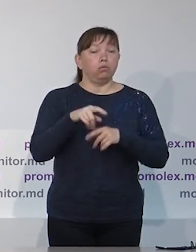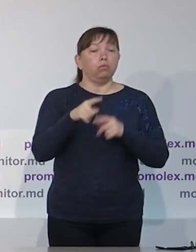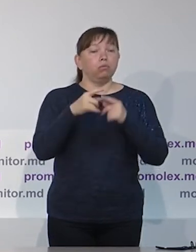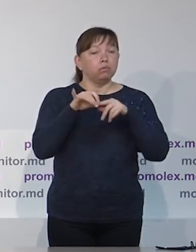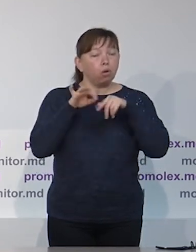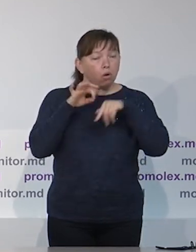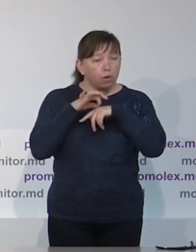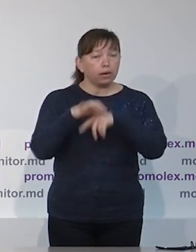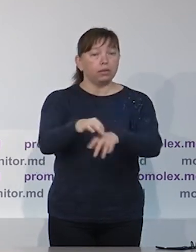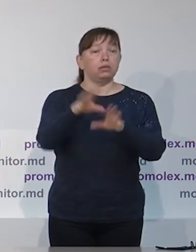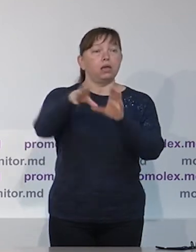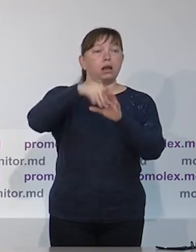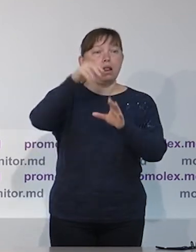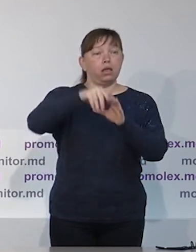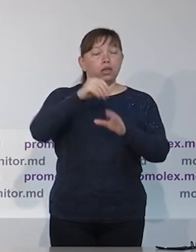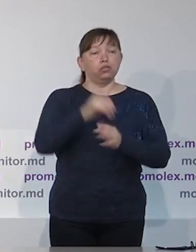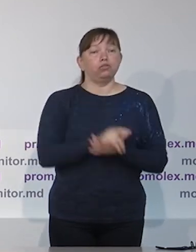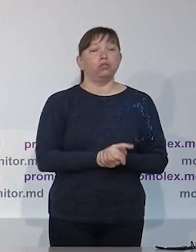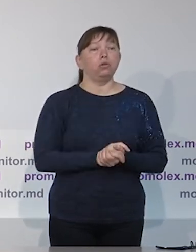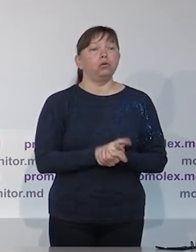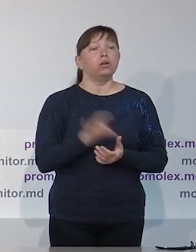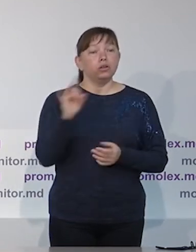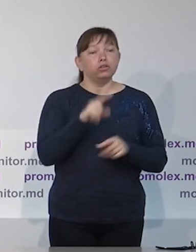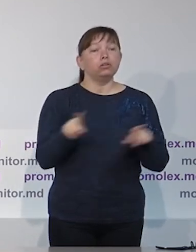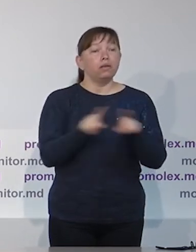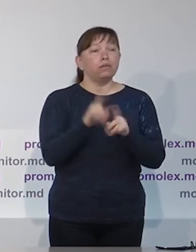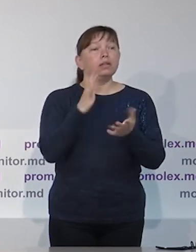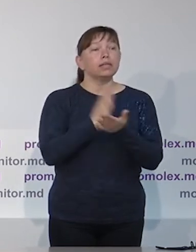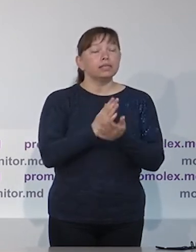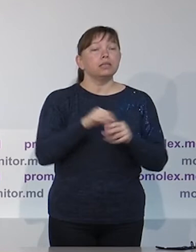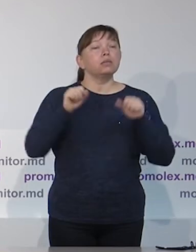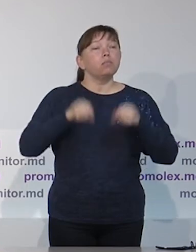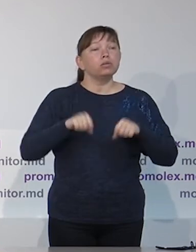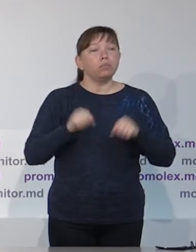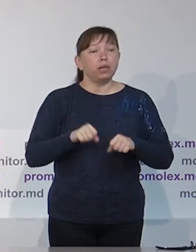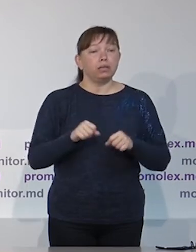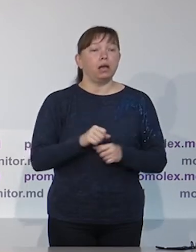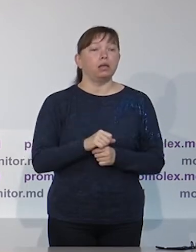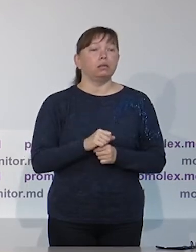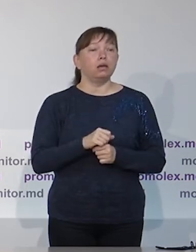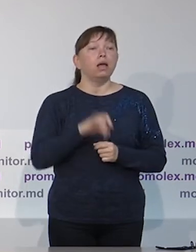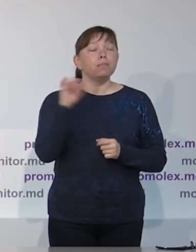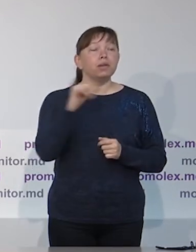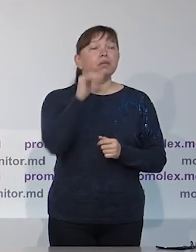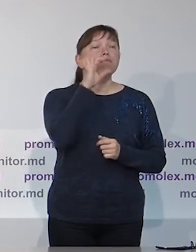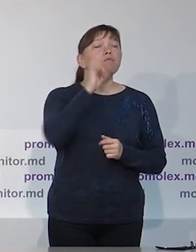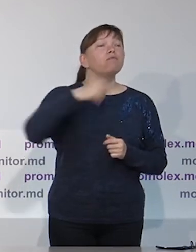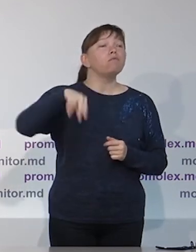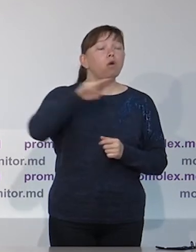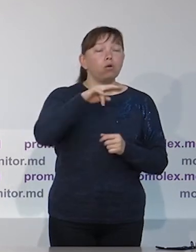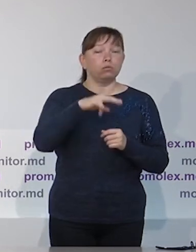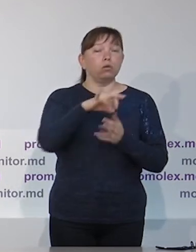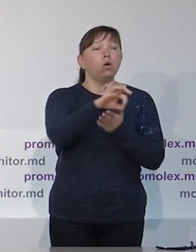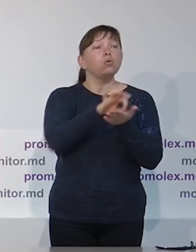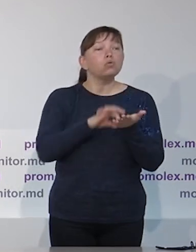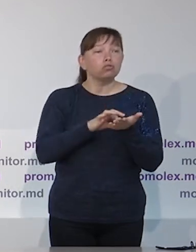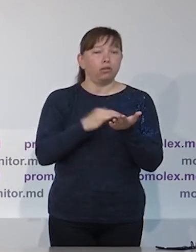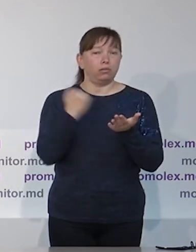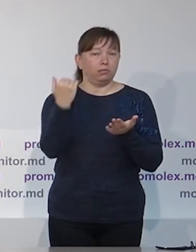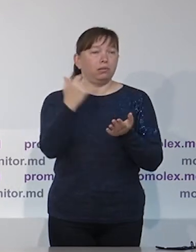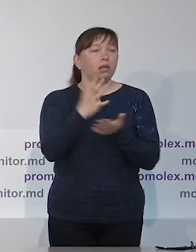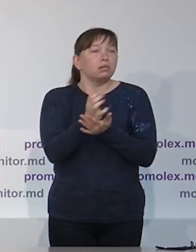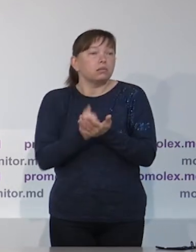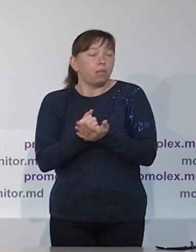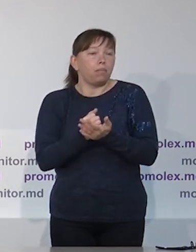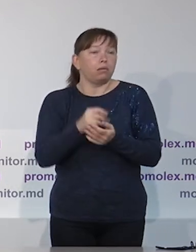бюджета других государственных органов, учреждений на организацию выборов. И также